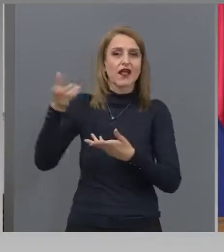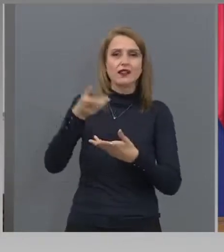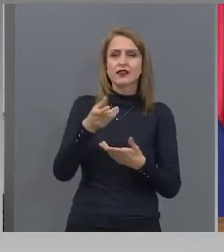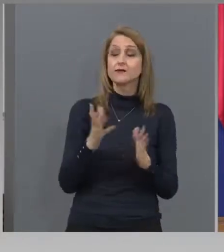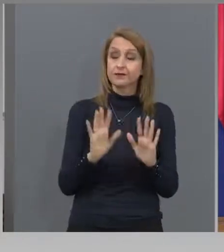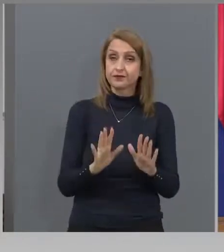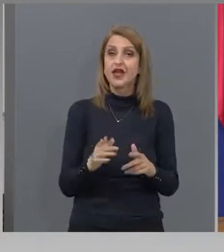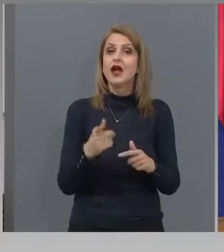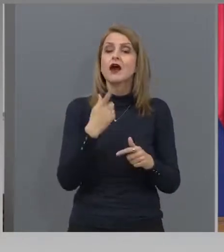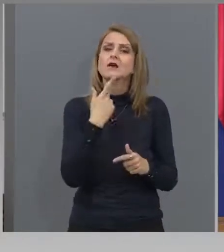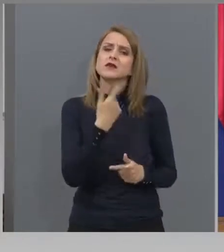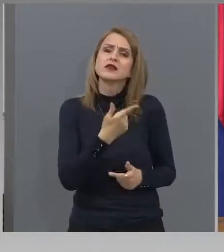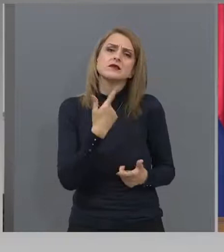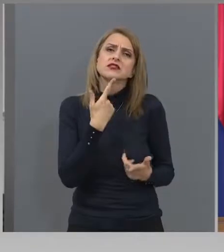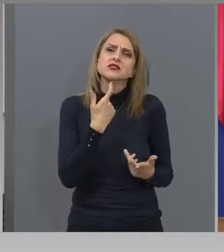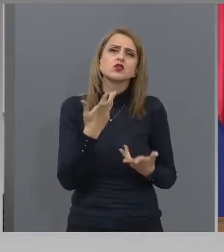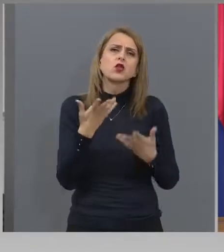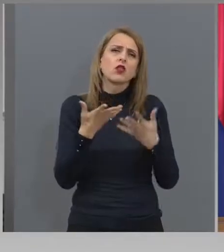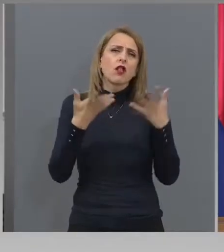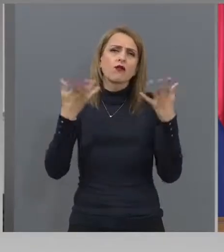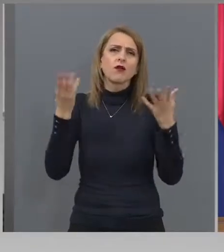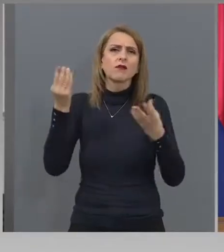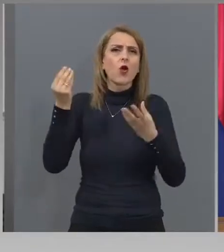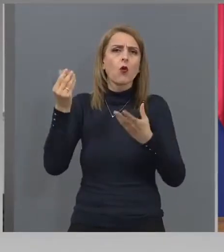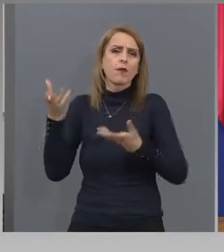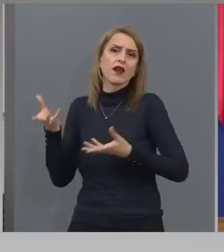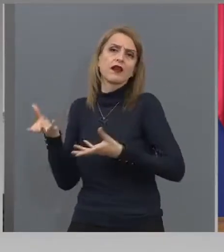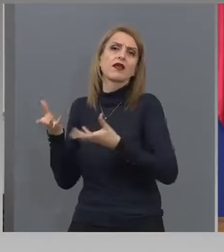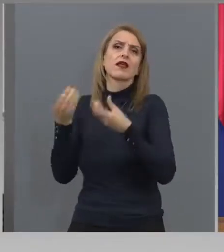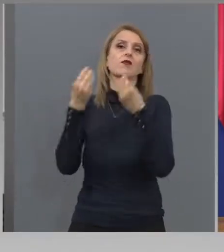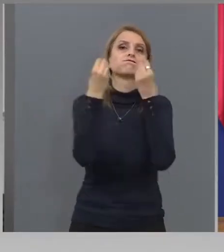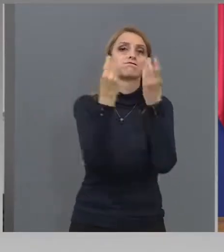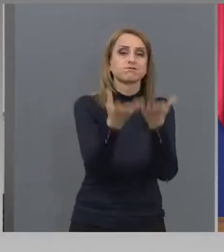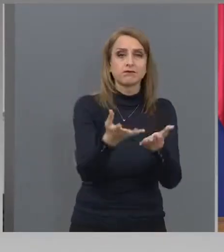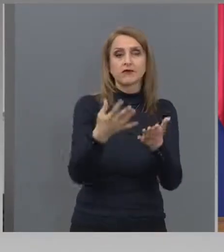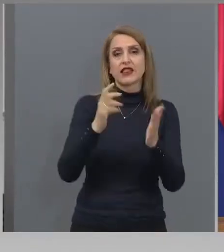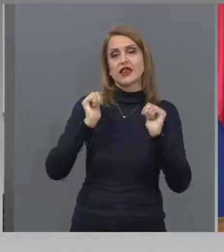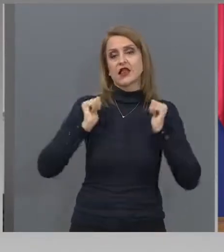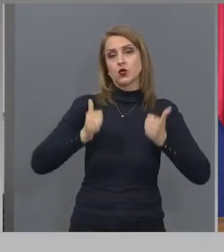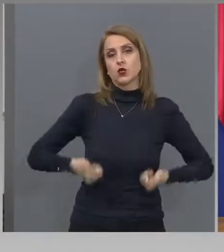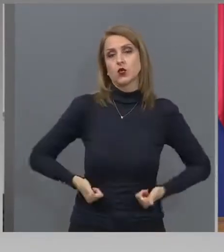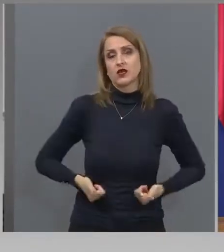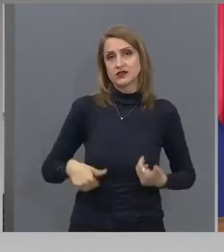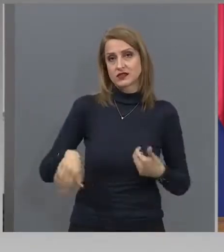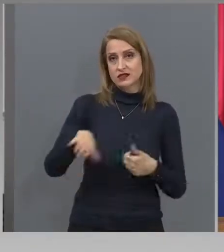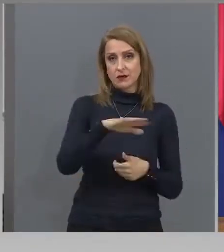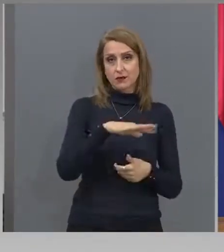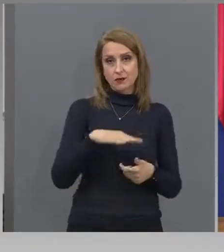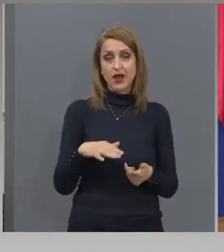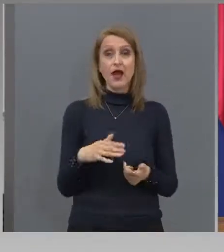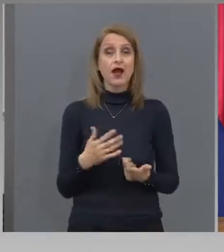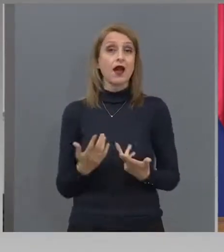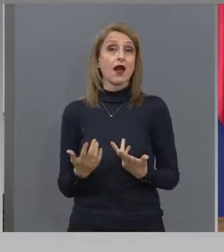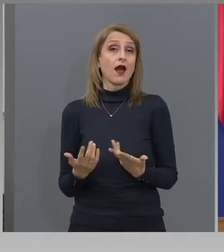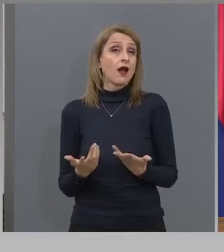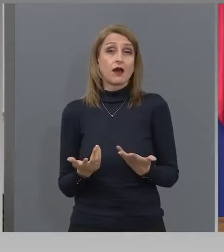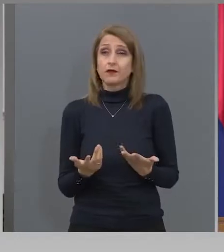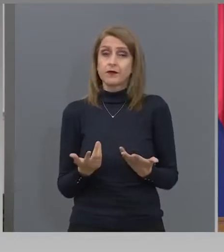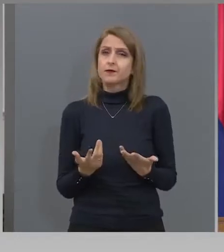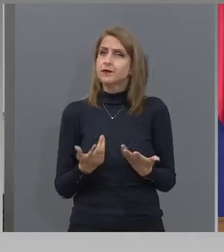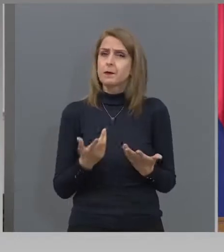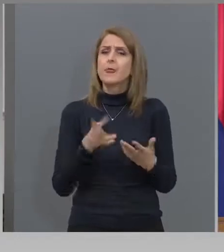излее върху туризма. Ние като родни туристи страшно много претенцияме към тия хора. А, например,